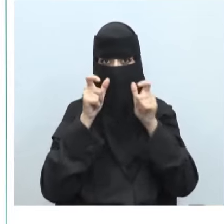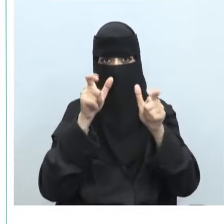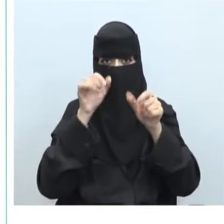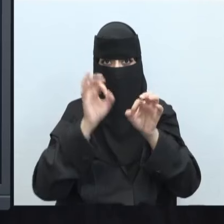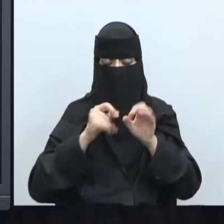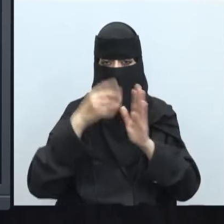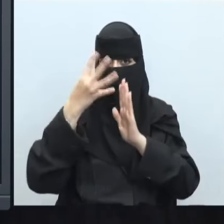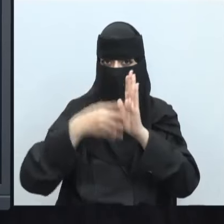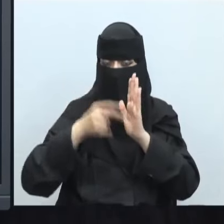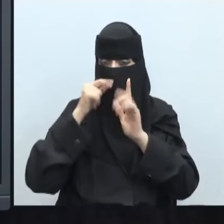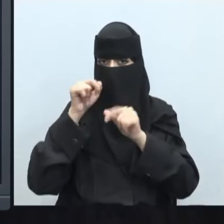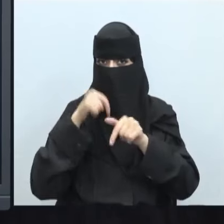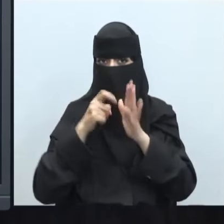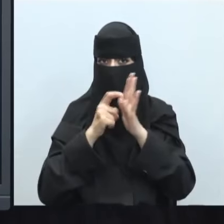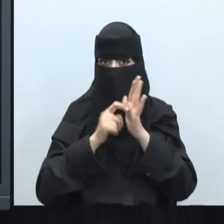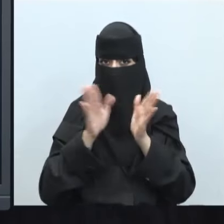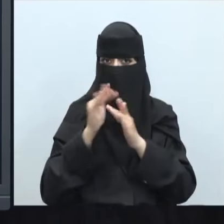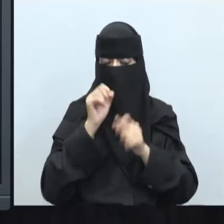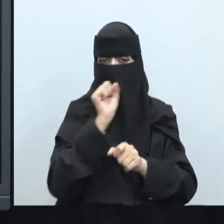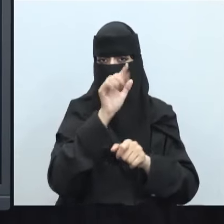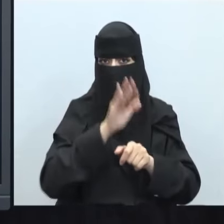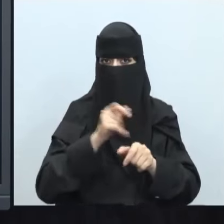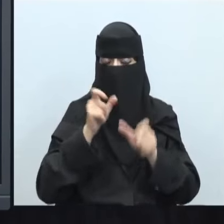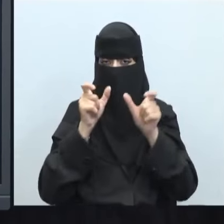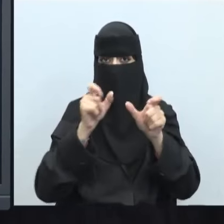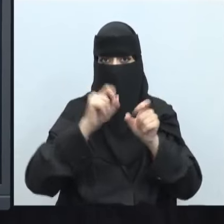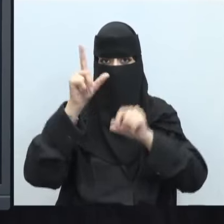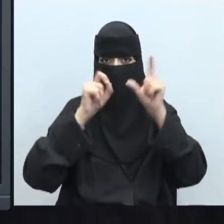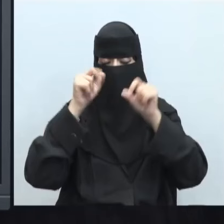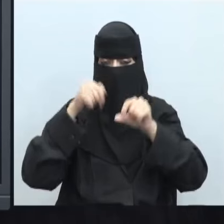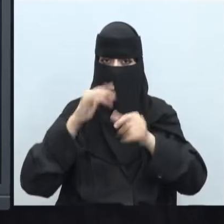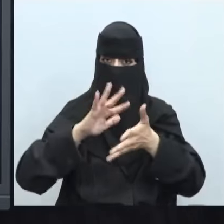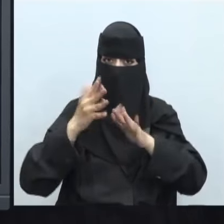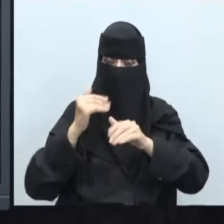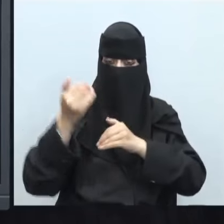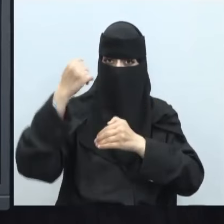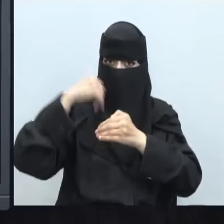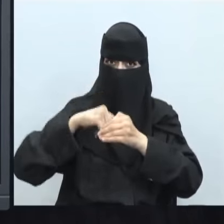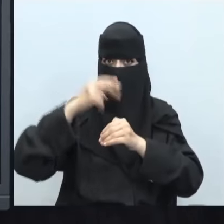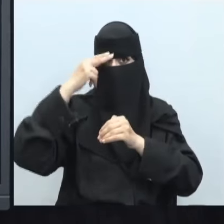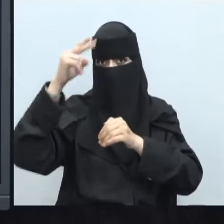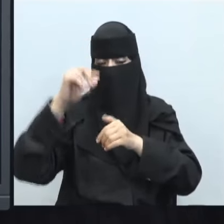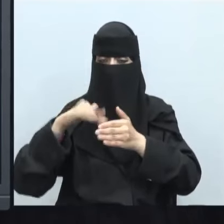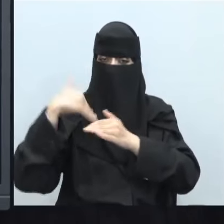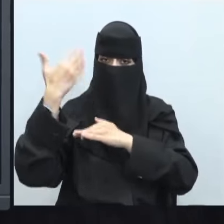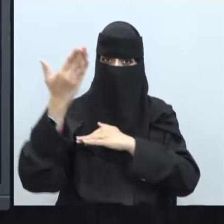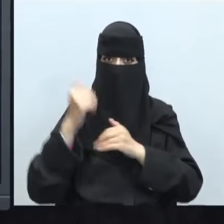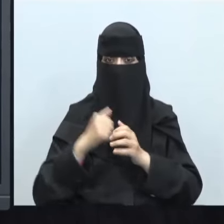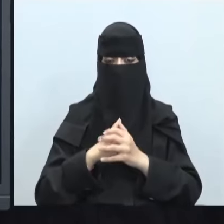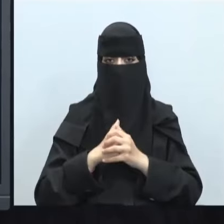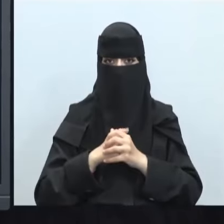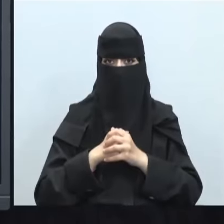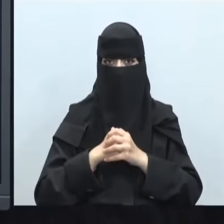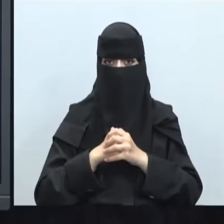للتشريعات والقوانين الخاصة بالأمن السبراني سواء داخل المملكة العربية السعودية أو خارجها